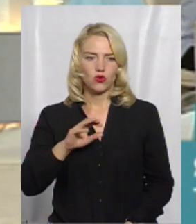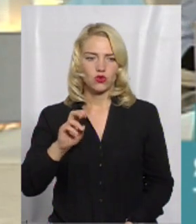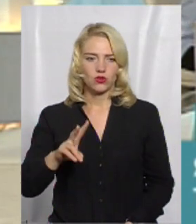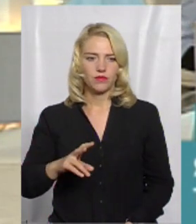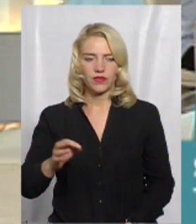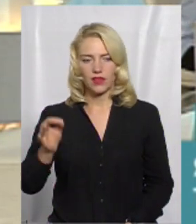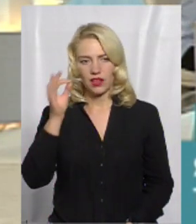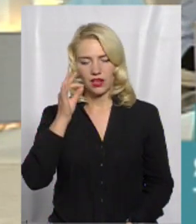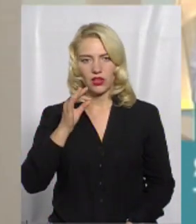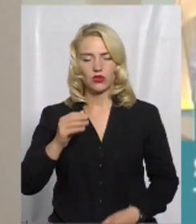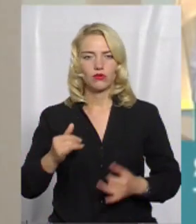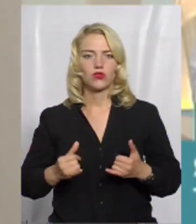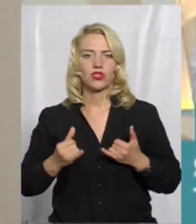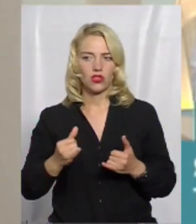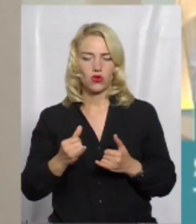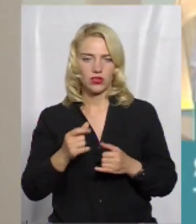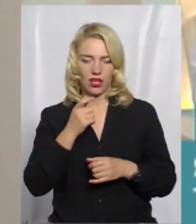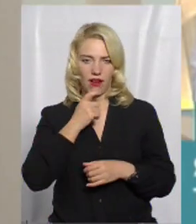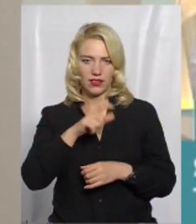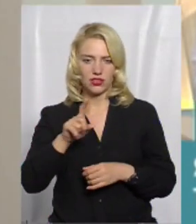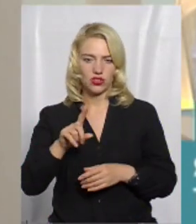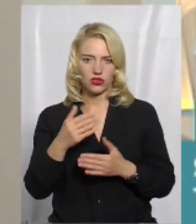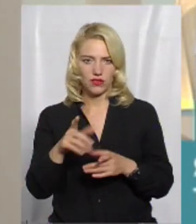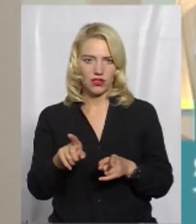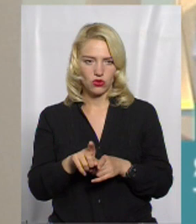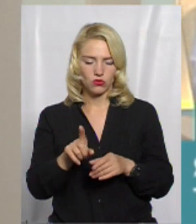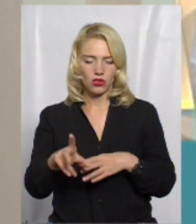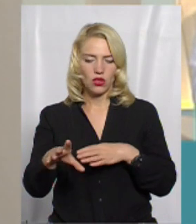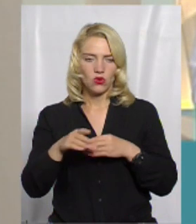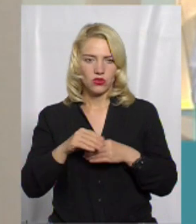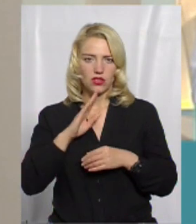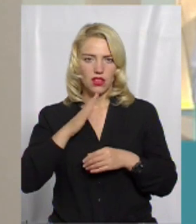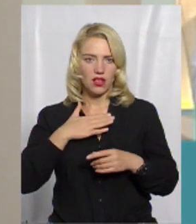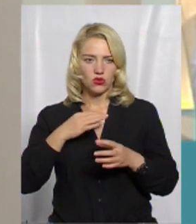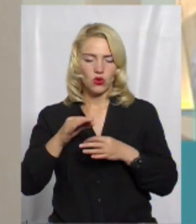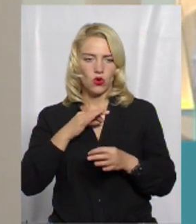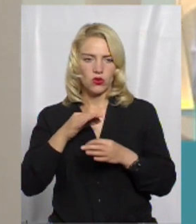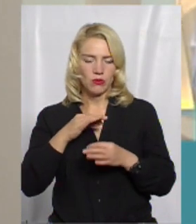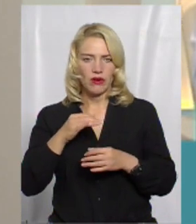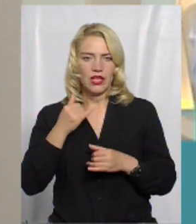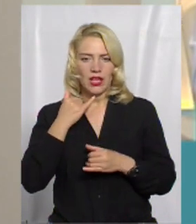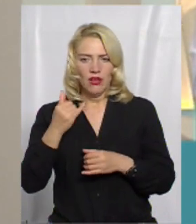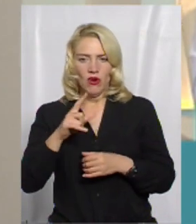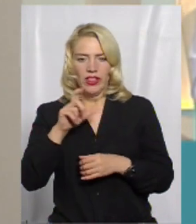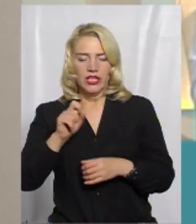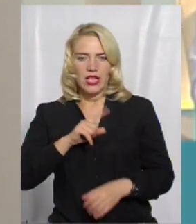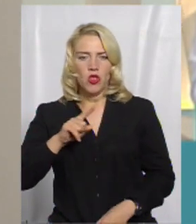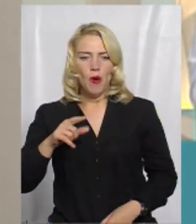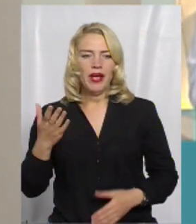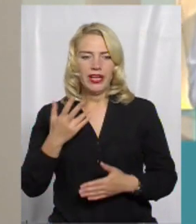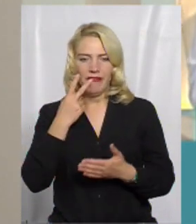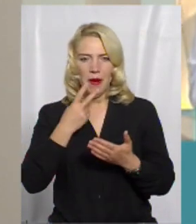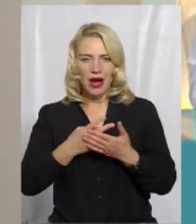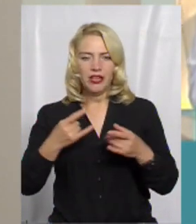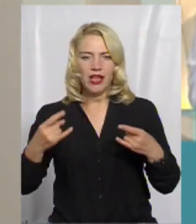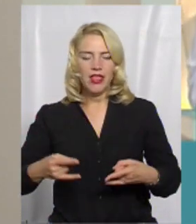Нагадую вам, шановні глядачі, що ви теж можете долучатися до нашої розмови, телефонувати за номером, який ви